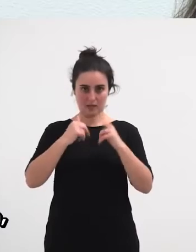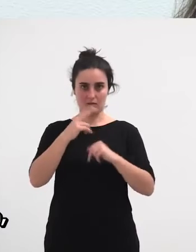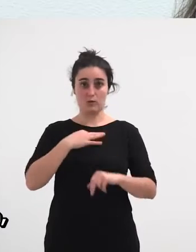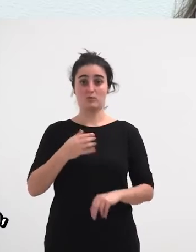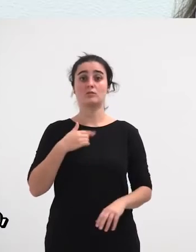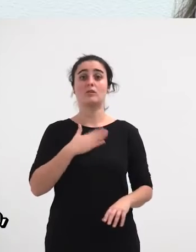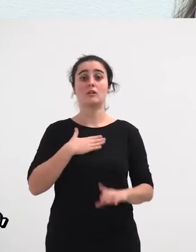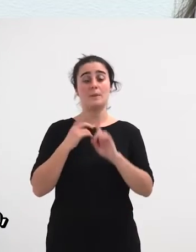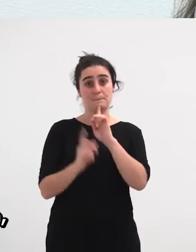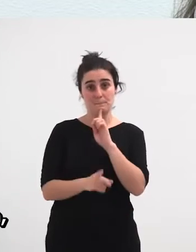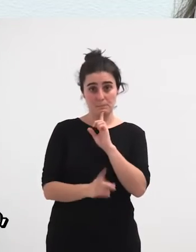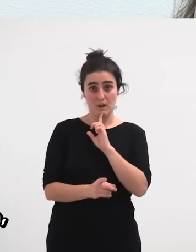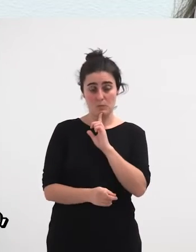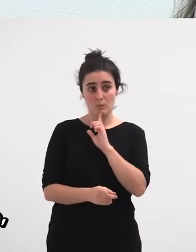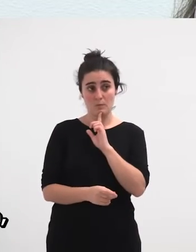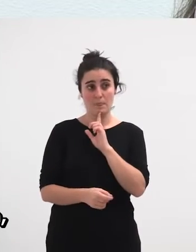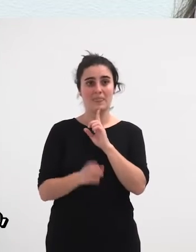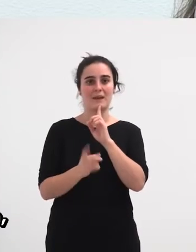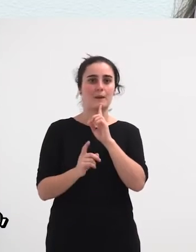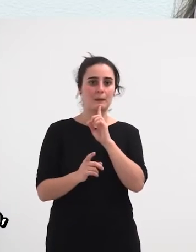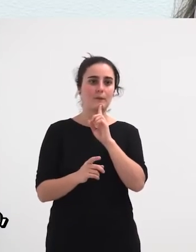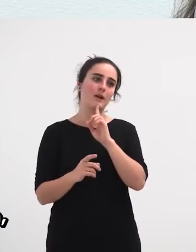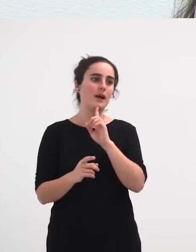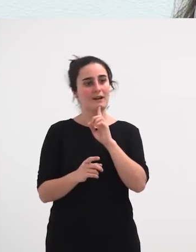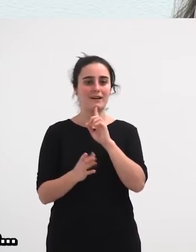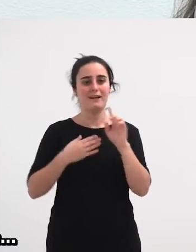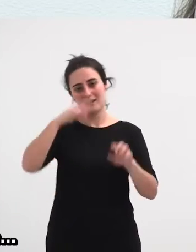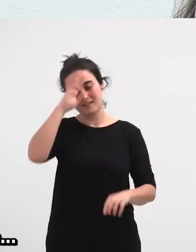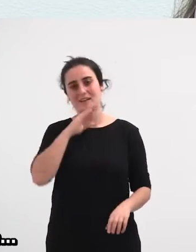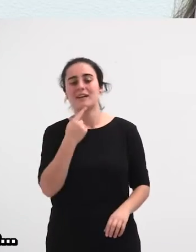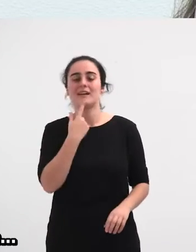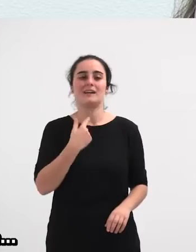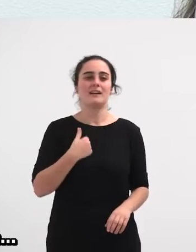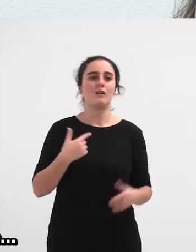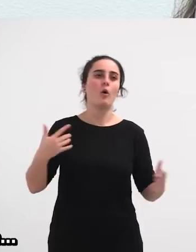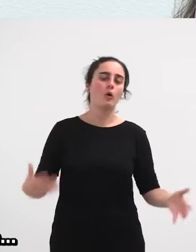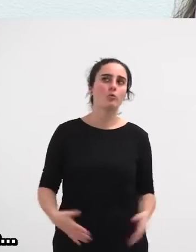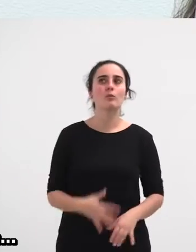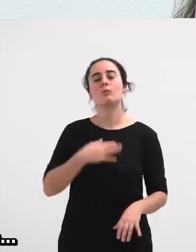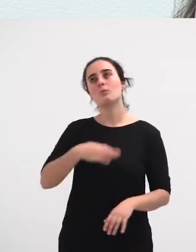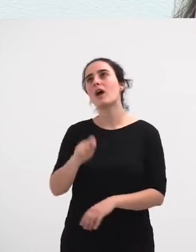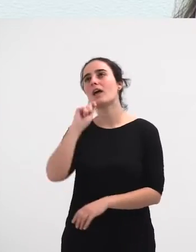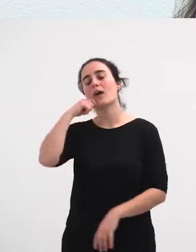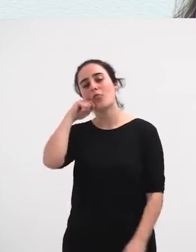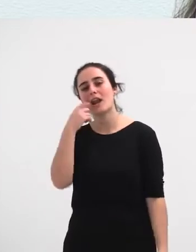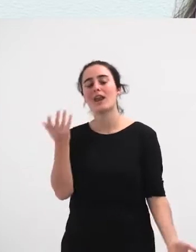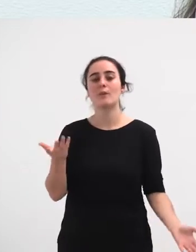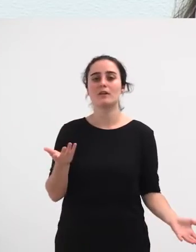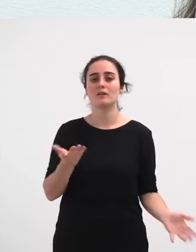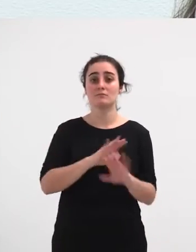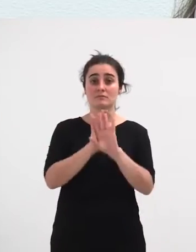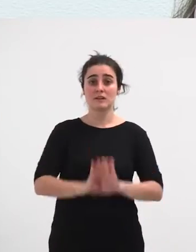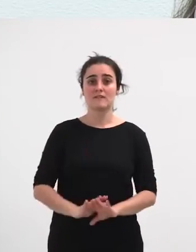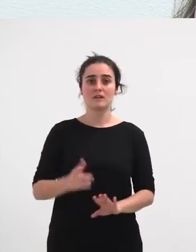bilboko anaiz, eta bilbon, jijijaja, eta nereitak esaten ditu bua, eske, komo es posible, onda ribin, uazakize, baina